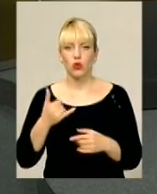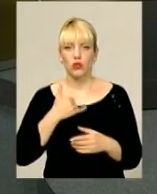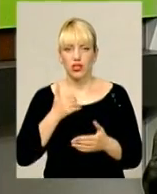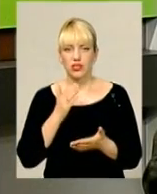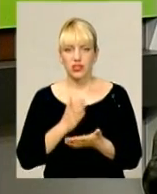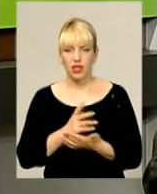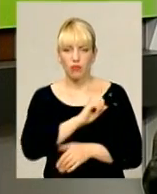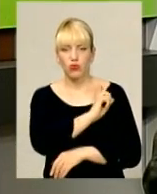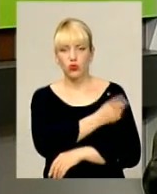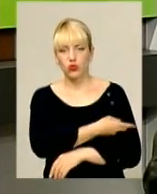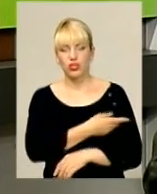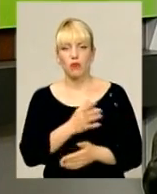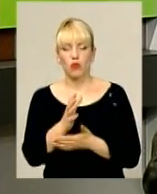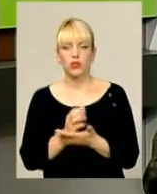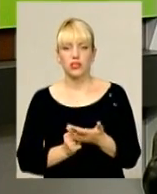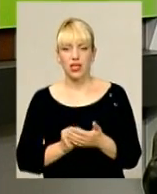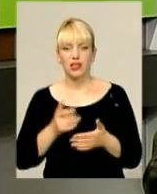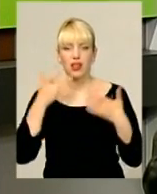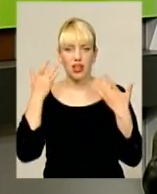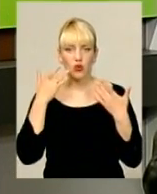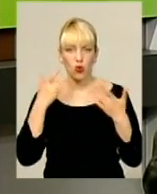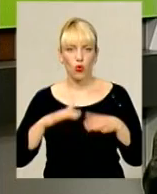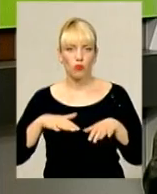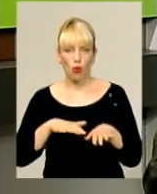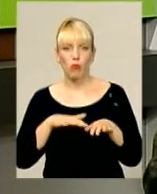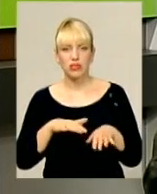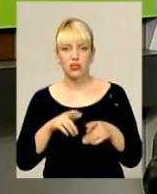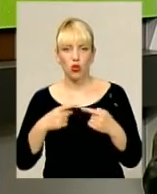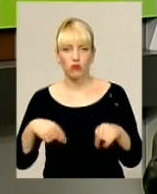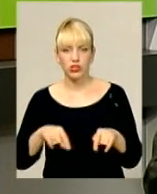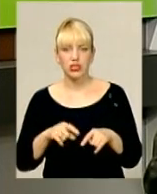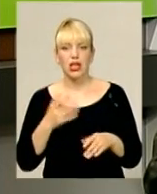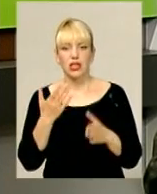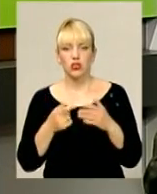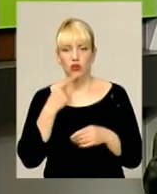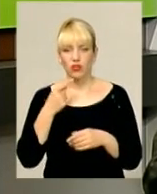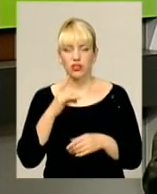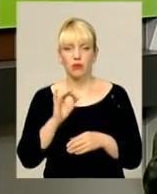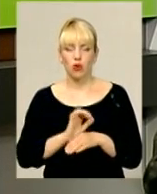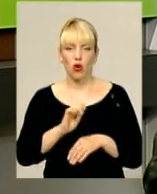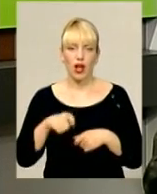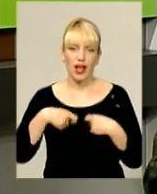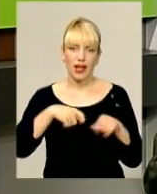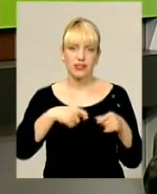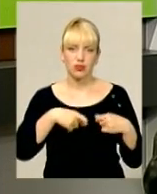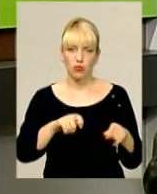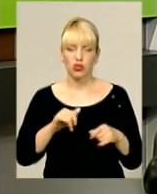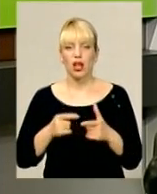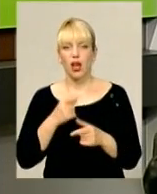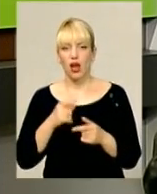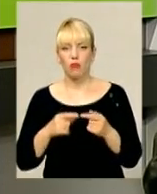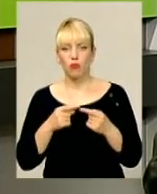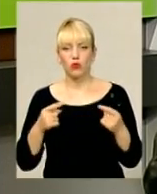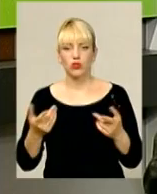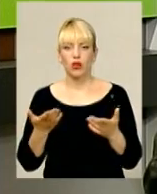потужний потенціал в легкої промисловості. Це якщо ми говоримо про експорт або про продукцію,